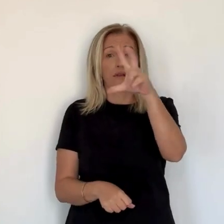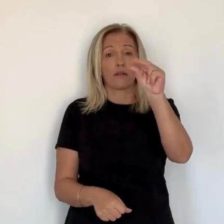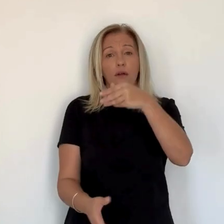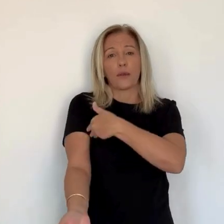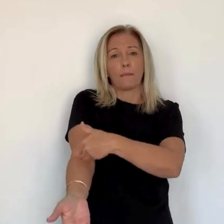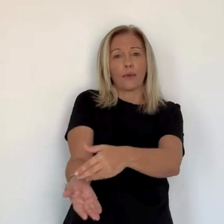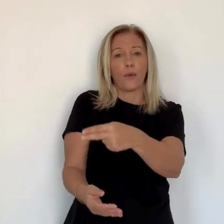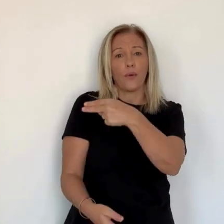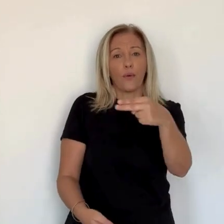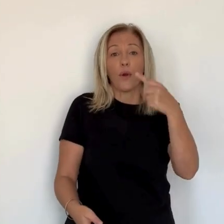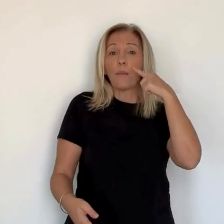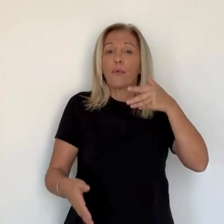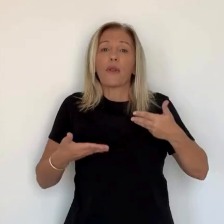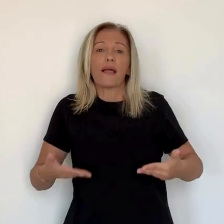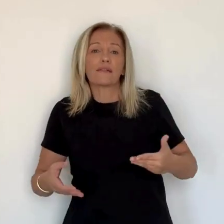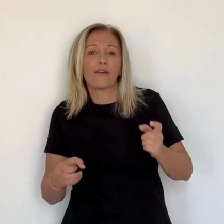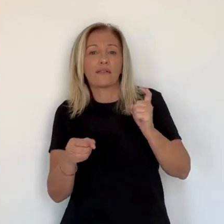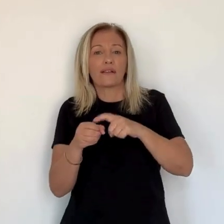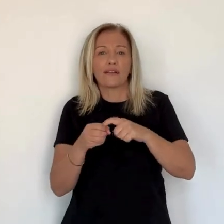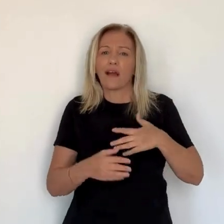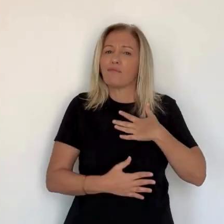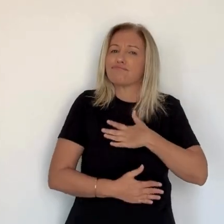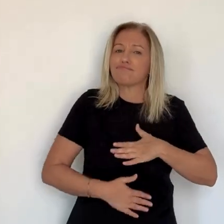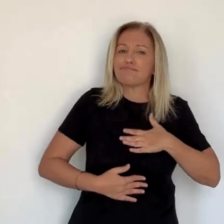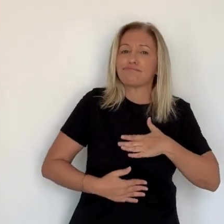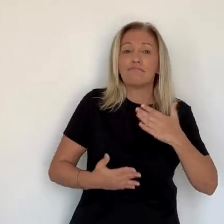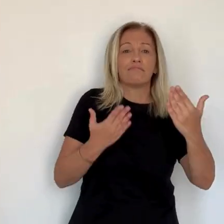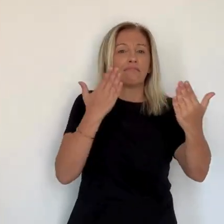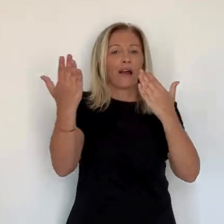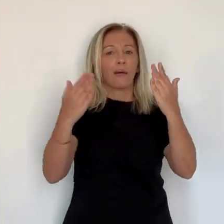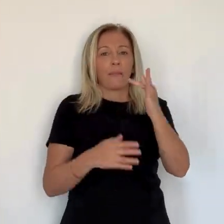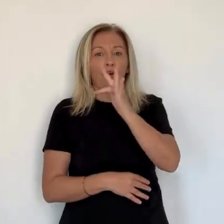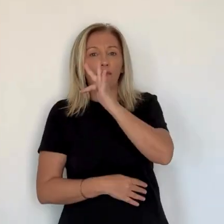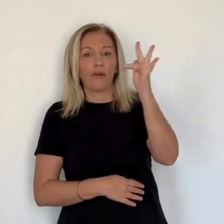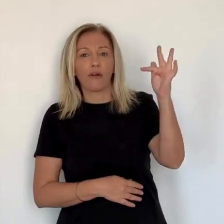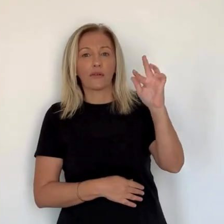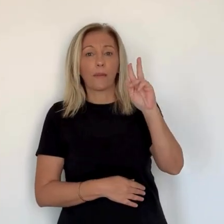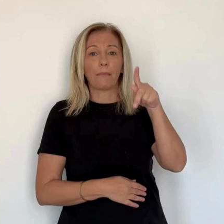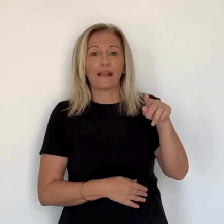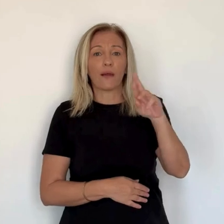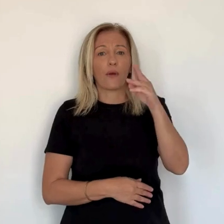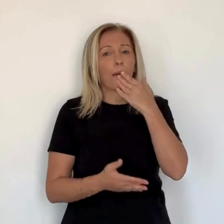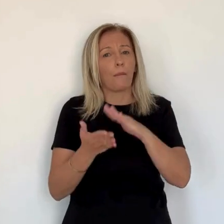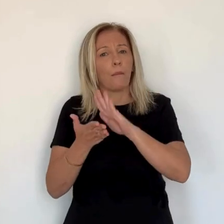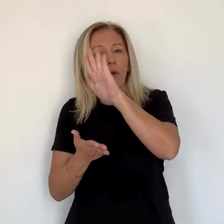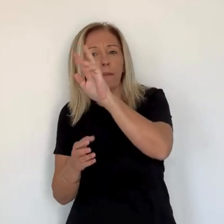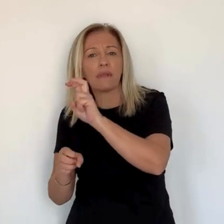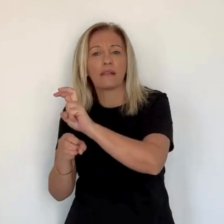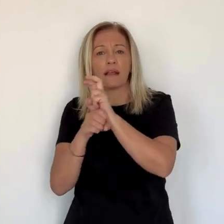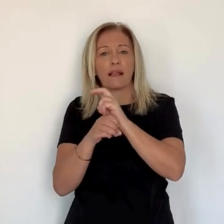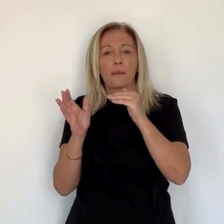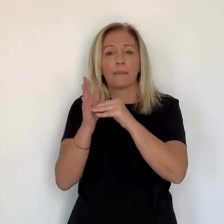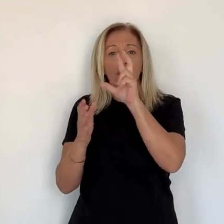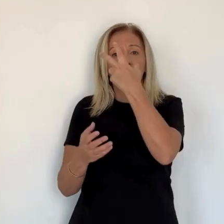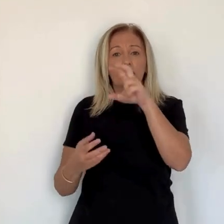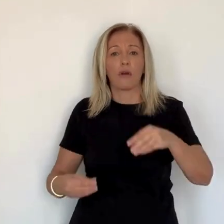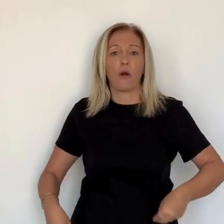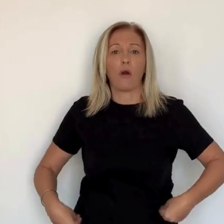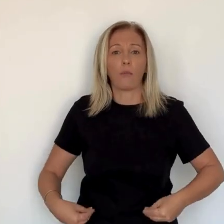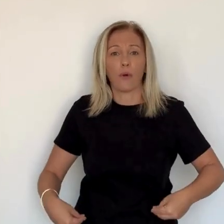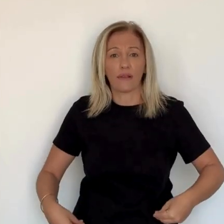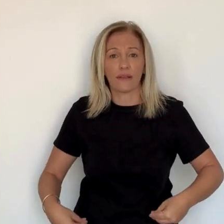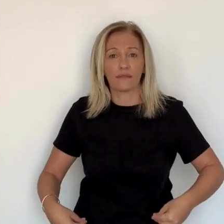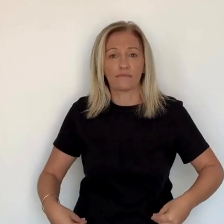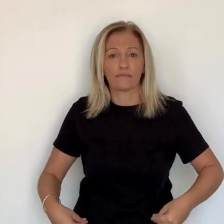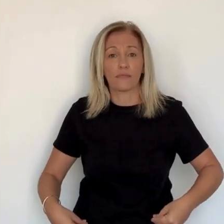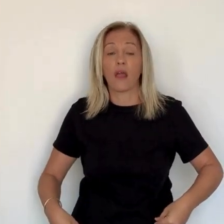syndicats affichent un satisfait site. Loin de la casse sociale opérée partout en France, ici Patrick Roque a promis le